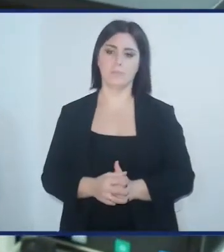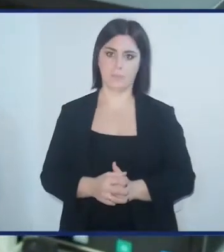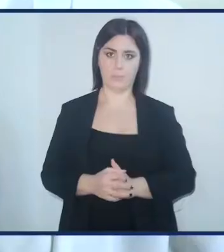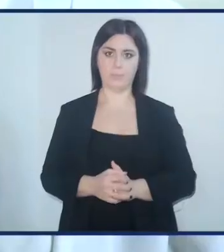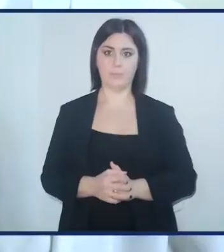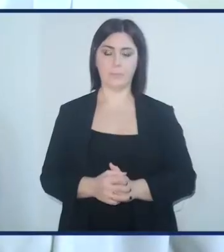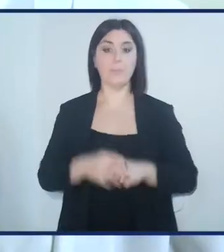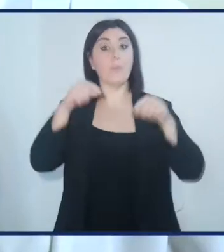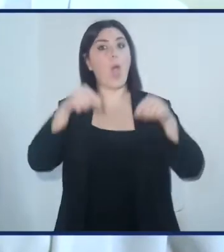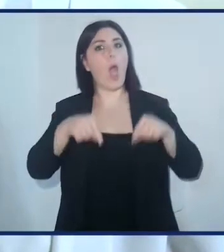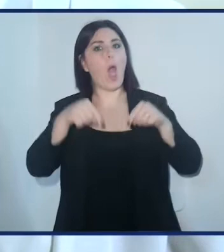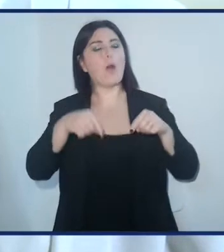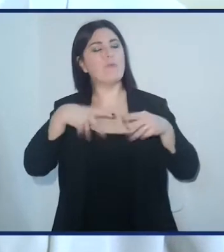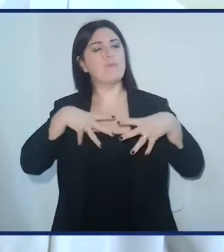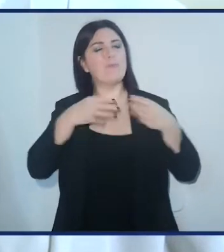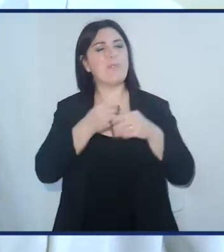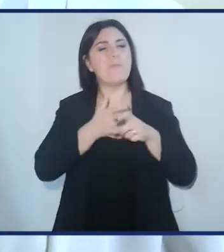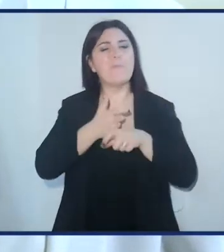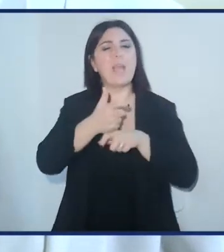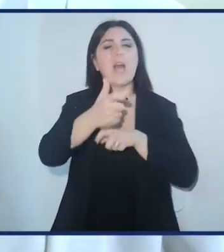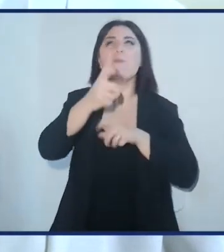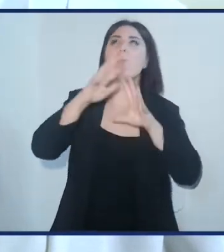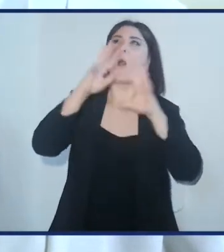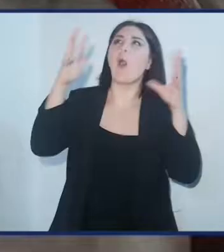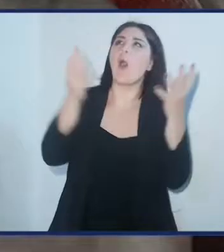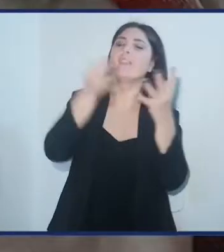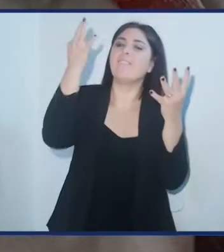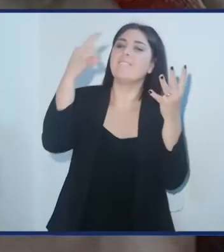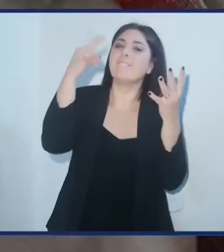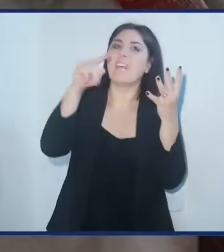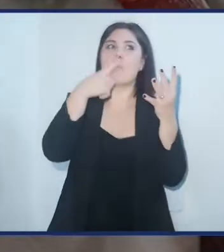Oggi vi porteremo nel fantastico mondo degli insetti.